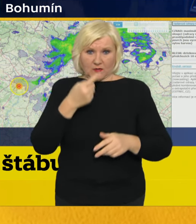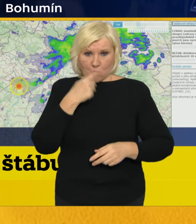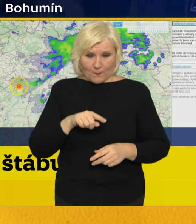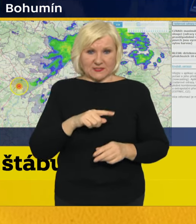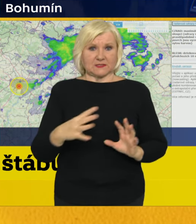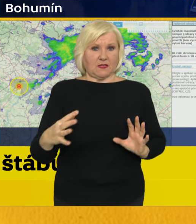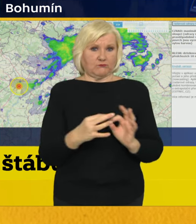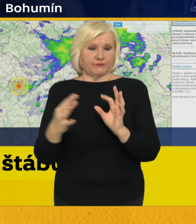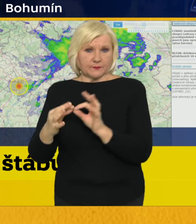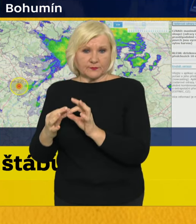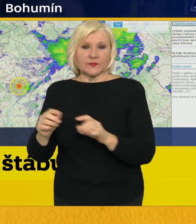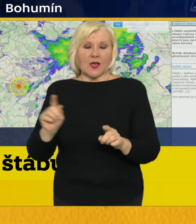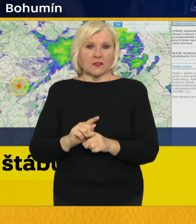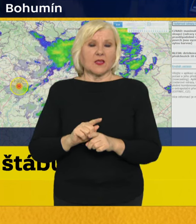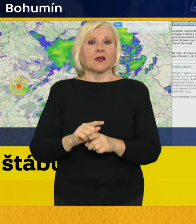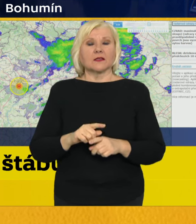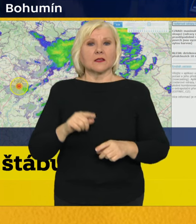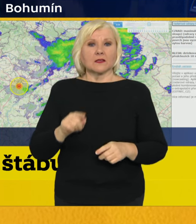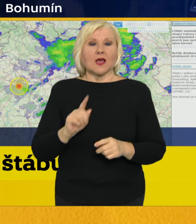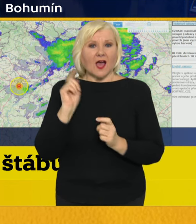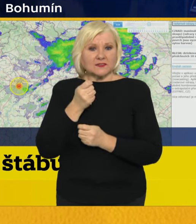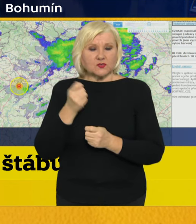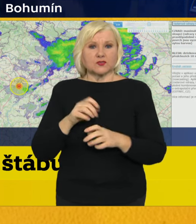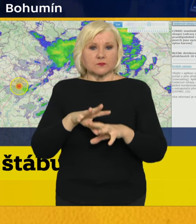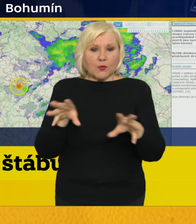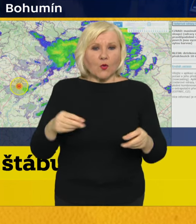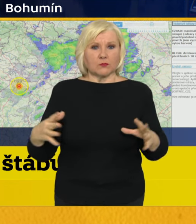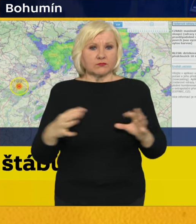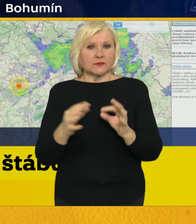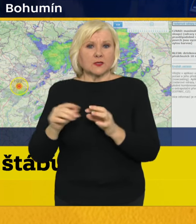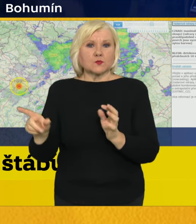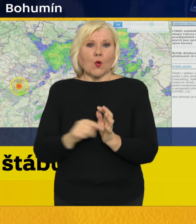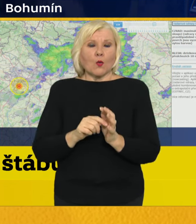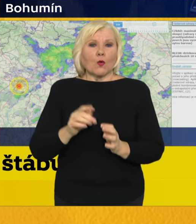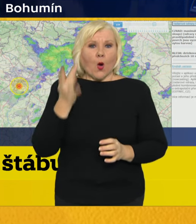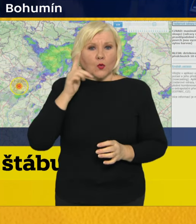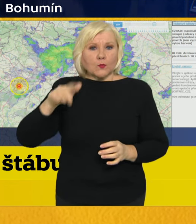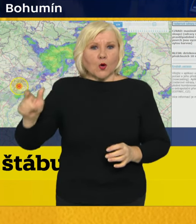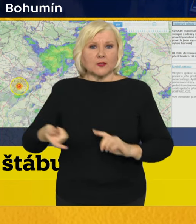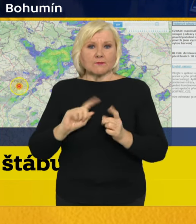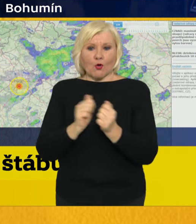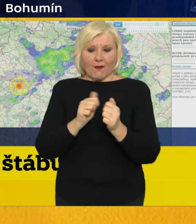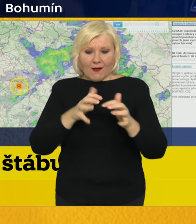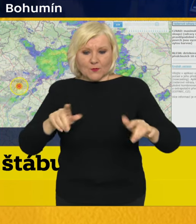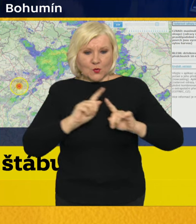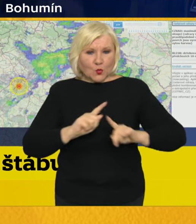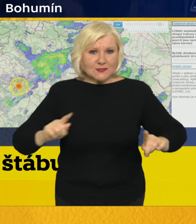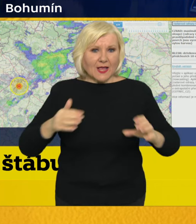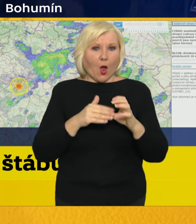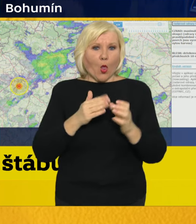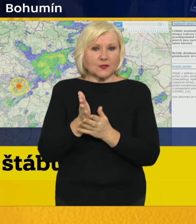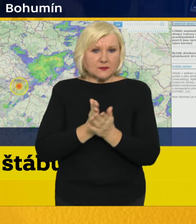a složky HZS s nabídkou České geologické služby, spadající pod Ministerstvo životního prostředí, s nabídkou